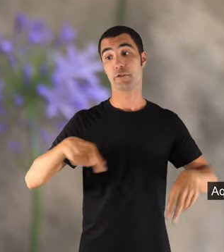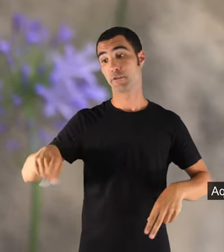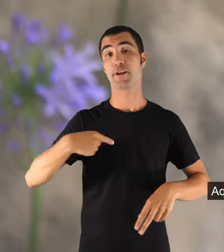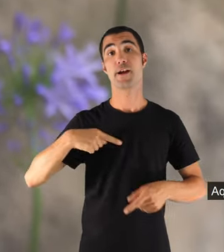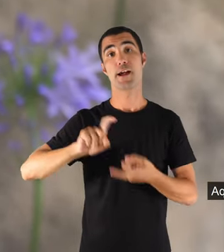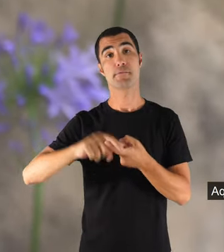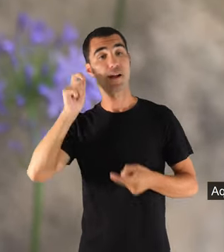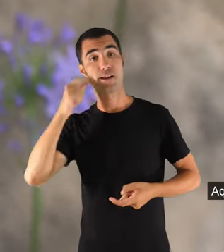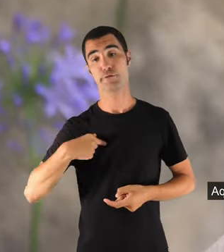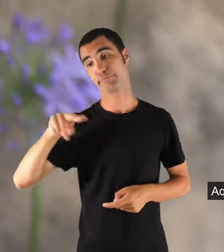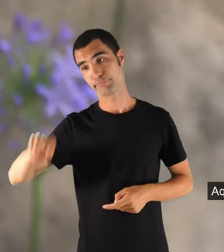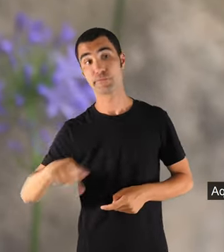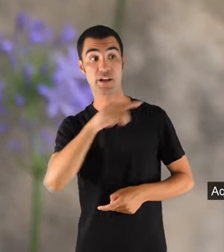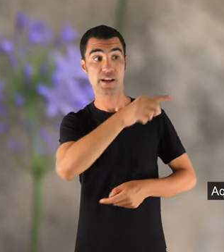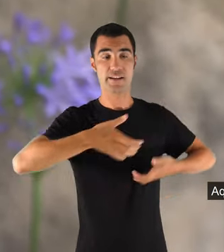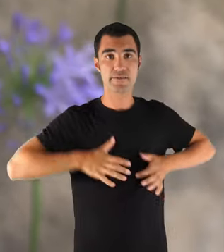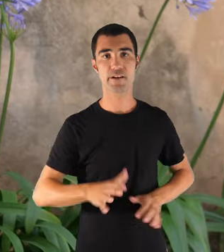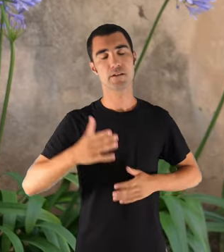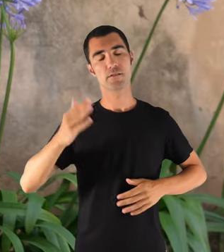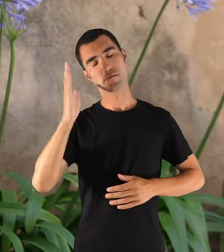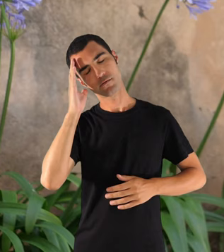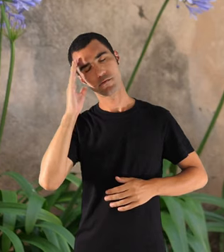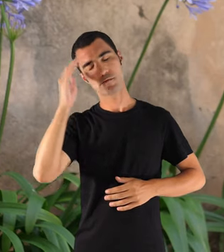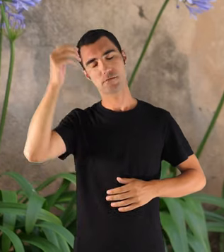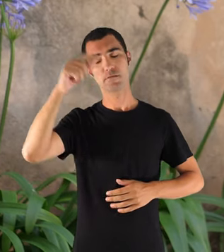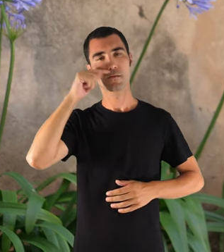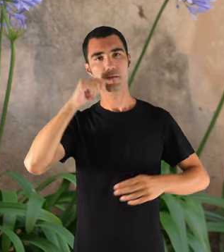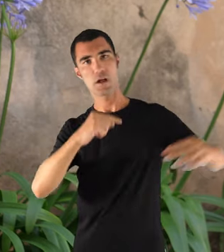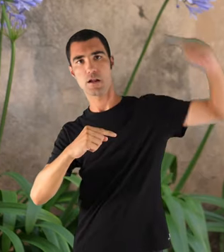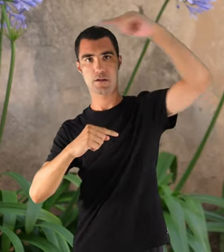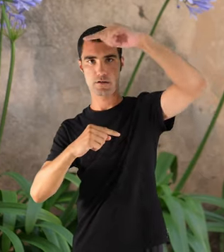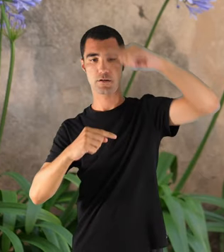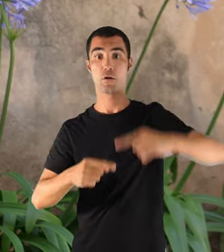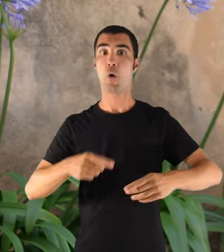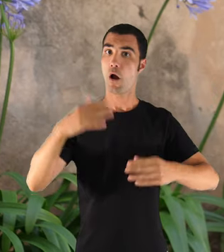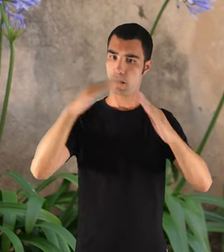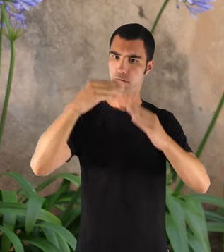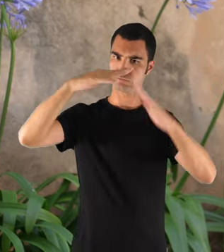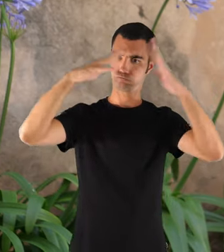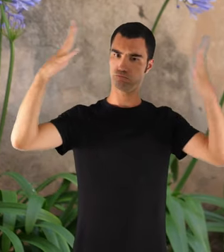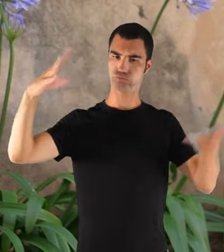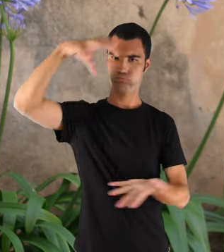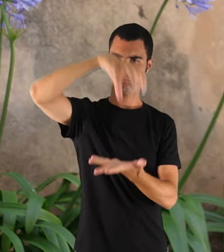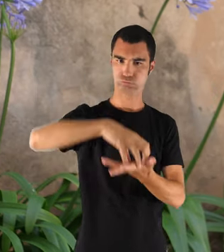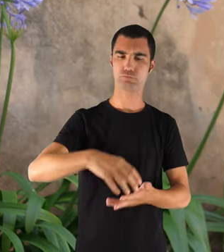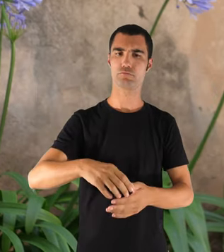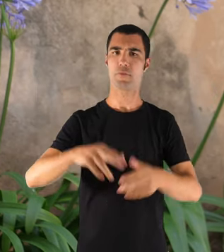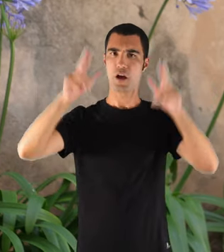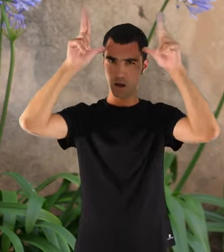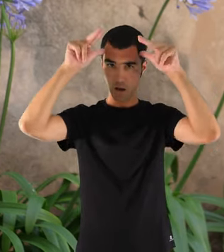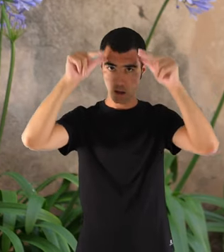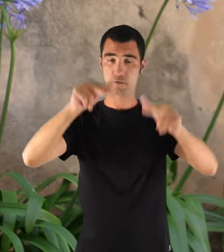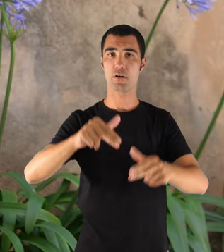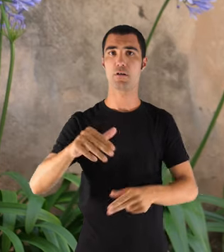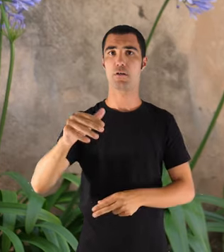I tenien un fill, i el fill dormia d'alt. Si era una casa gran, tenien un bon cavall, i tenien